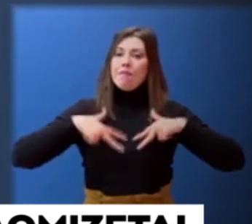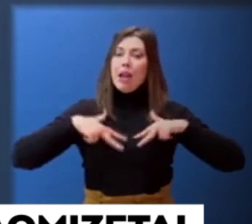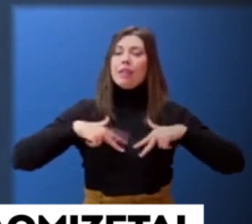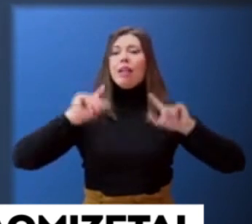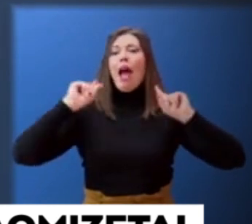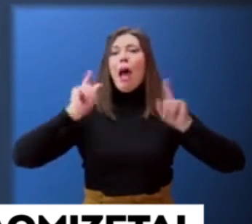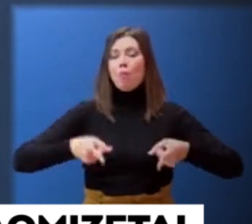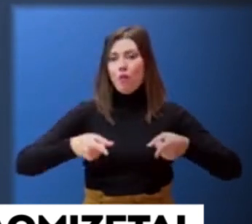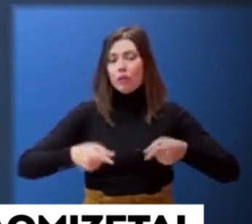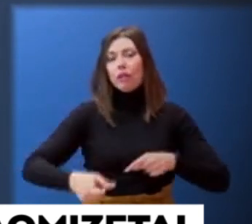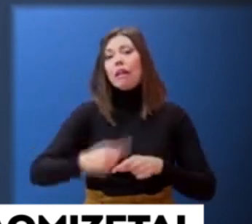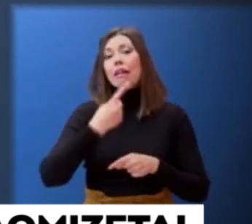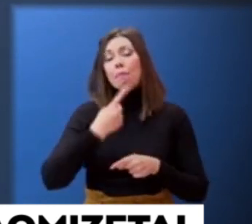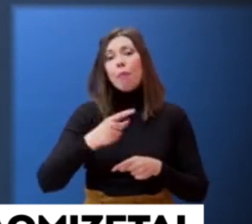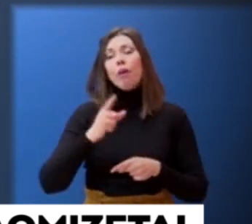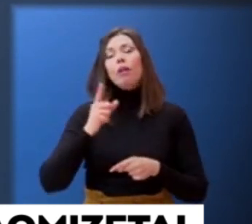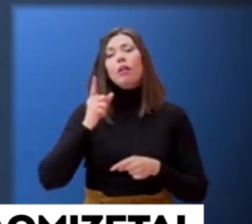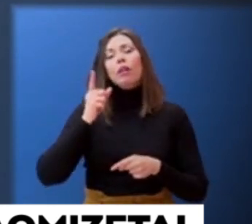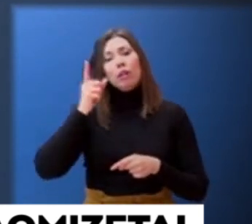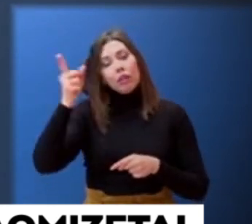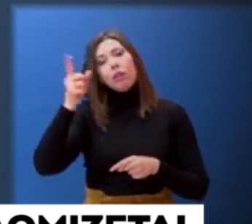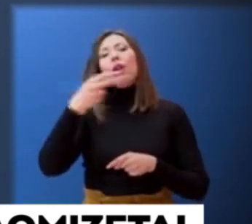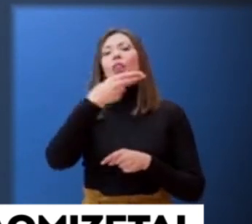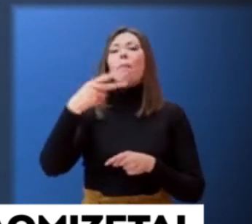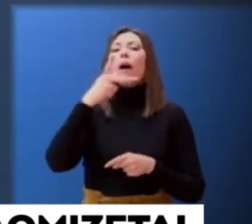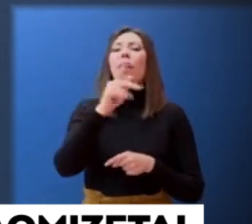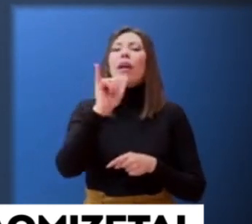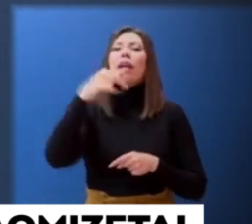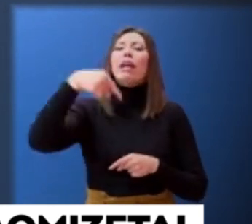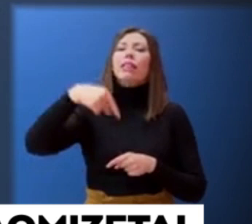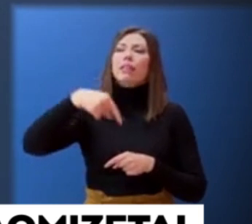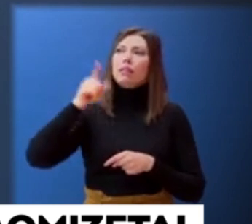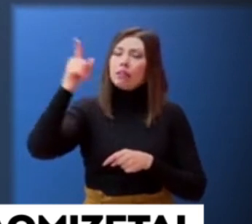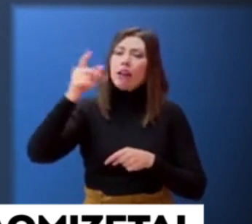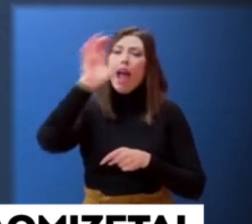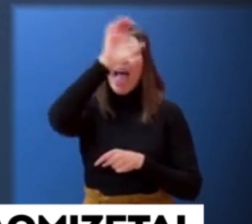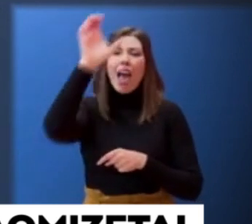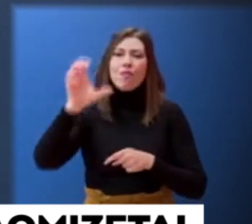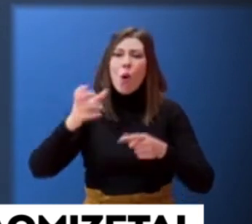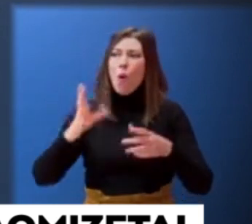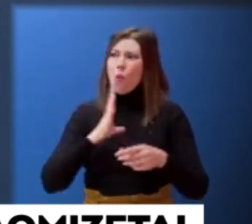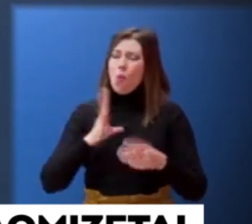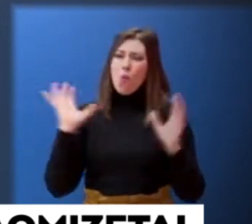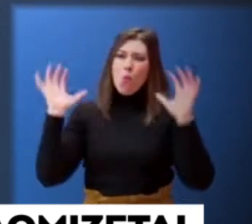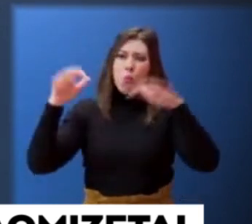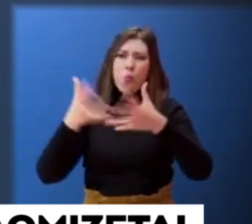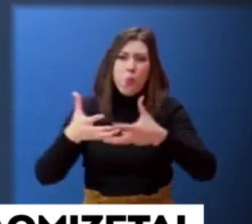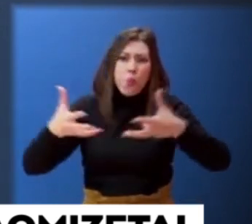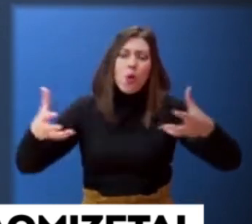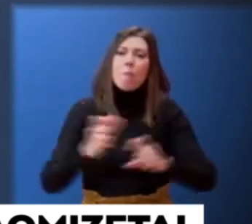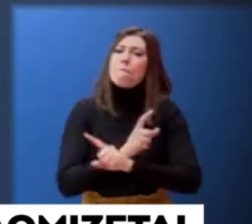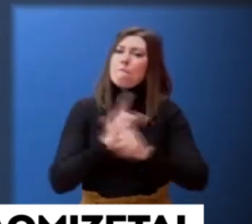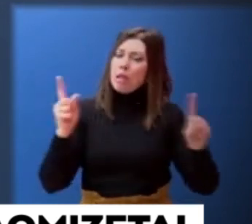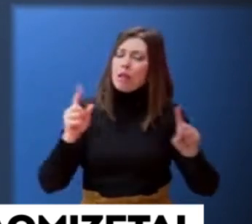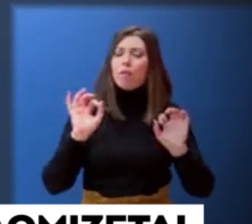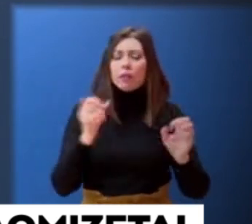αυξηθεί και να μην αναβαθμιστεί η χωρητικότητα του ΚΙΤ στον Εύρο, κατόπιν εκτενούς διαβούλευσης με την τοπική κοινωνία και